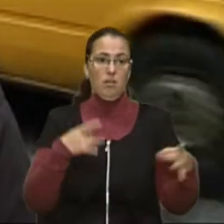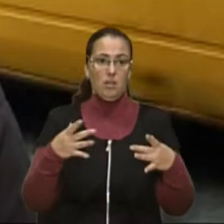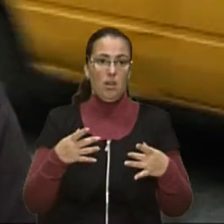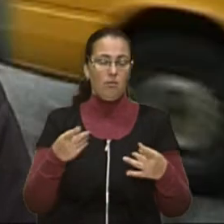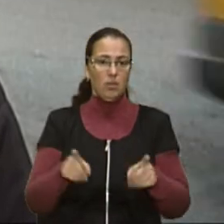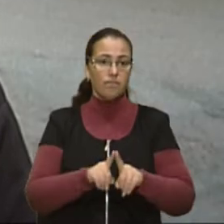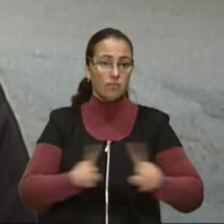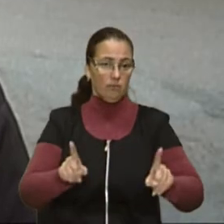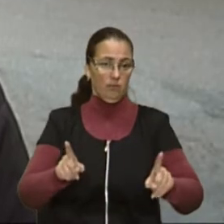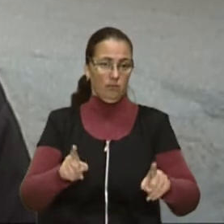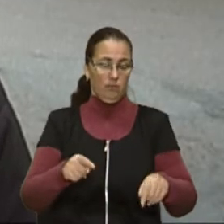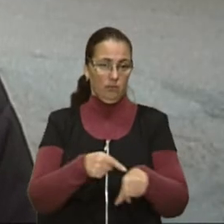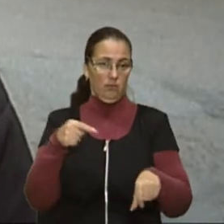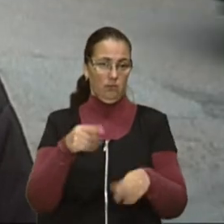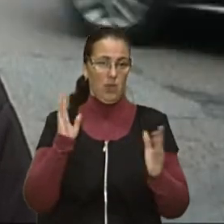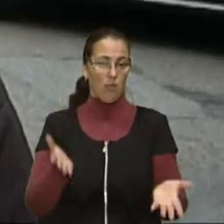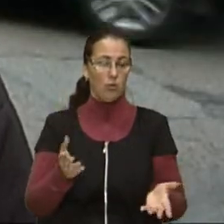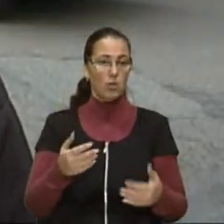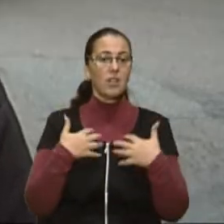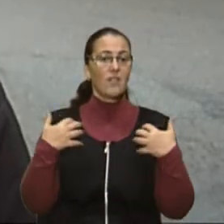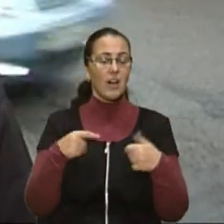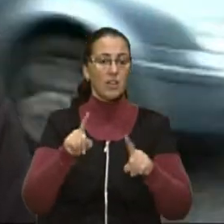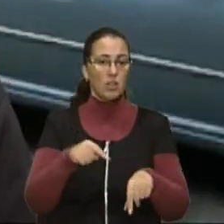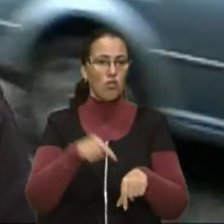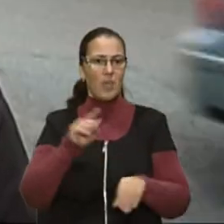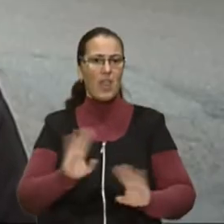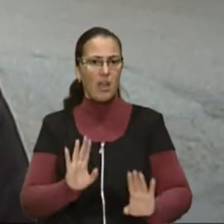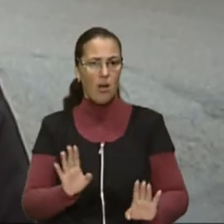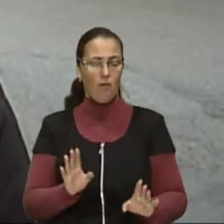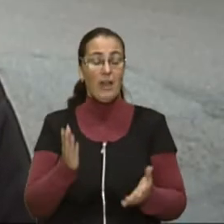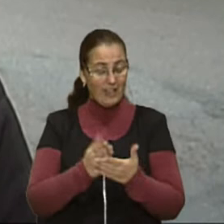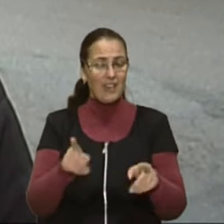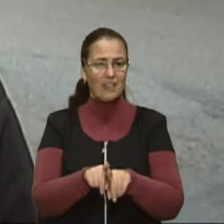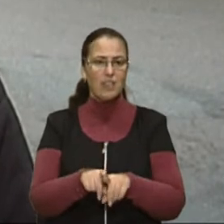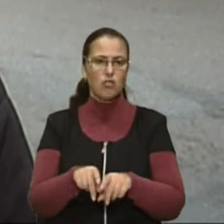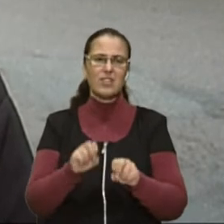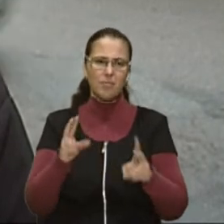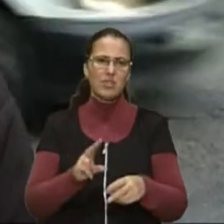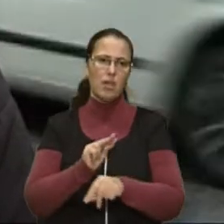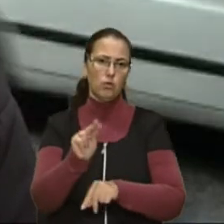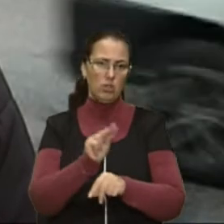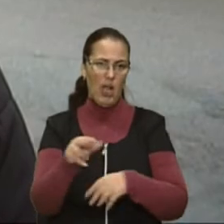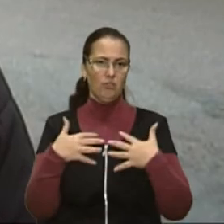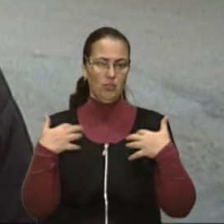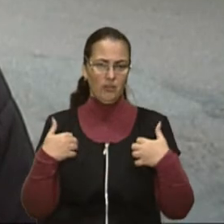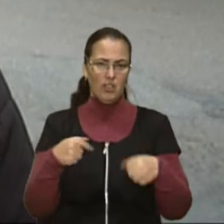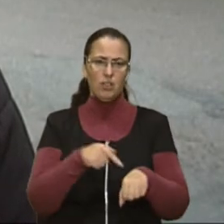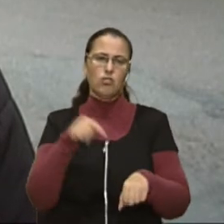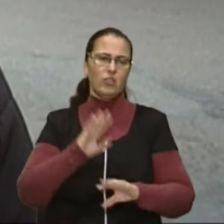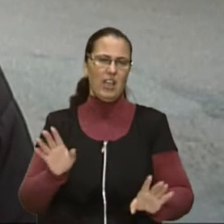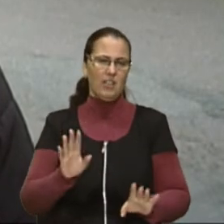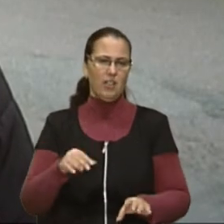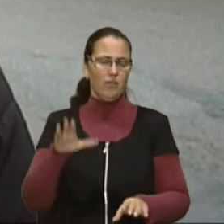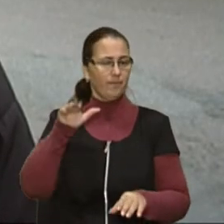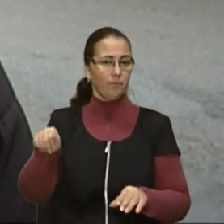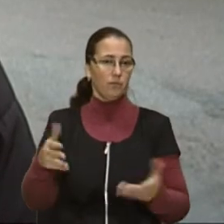атипово. Тобто тварина, щоб не реагувала, є тварини, які не реагують. Тобто є спеціально навчені тварини, але їх чесь з дитинства,